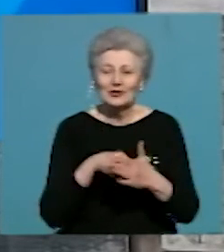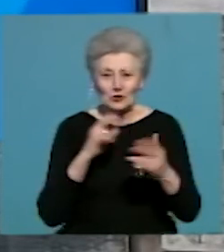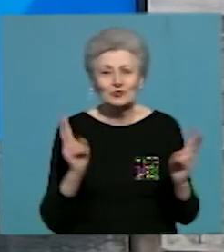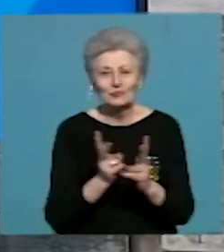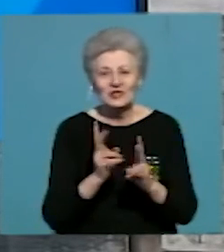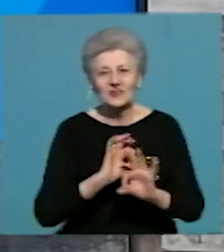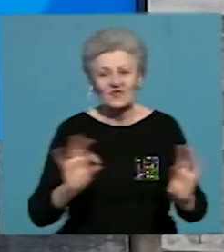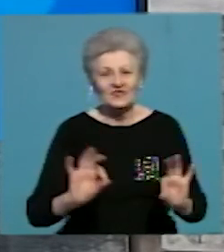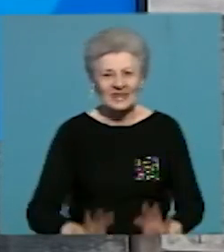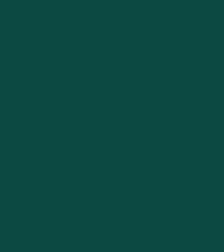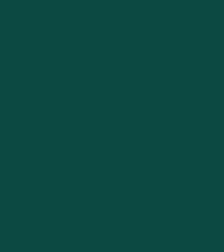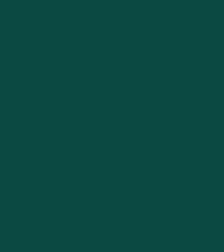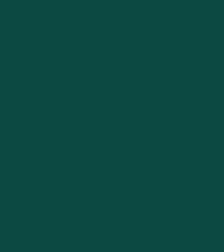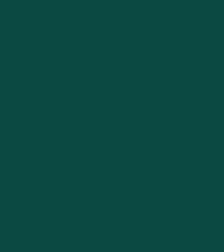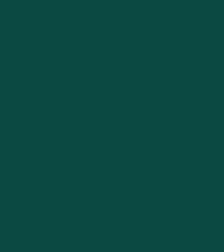зустрічі в ефірі.